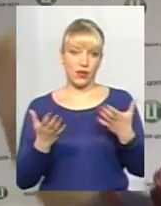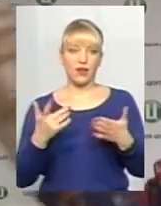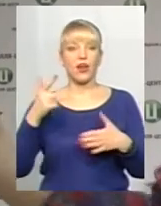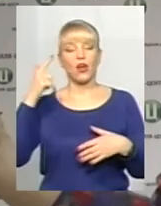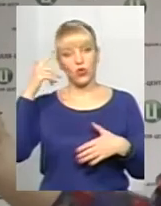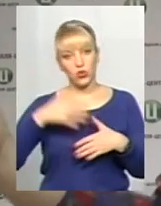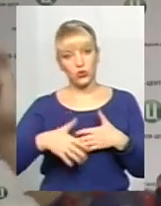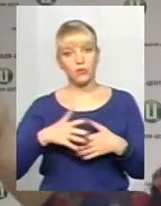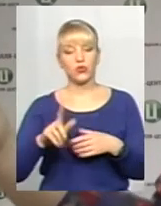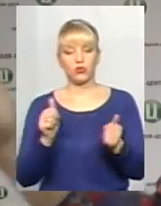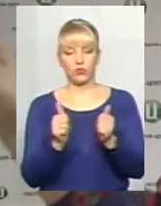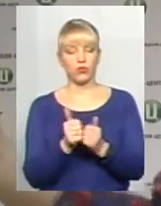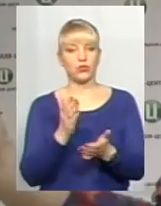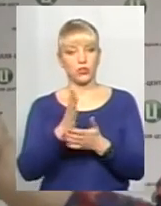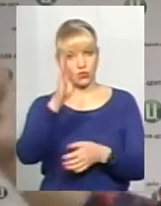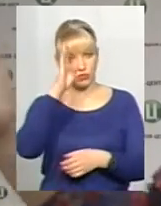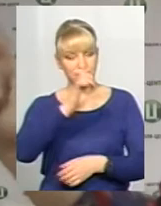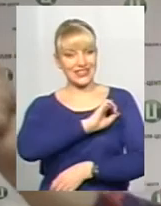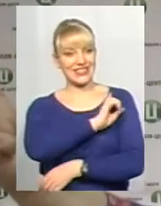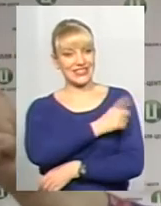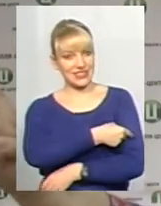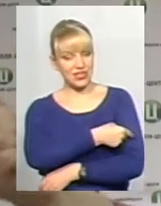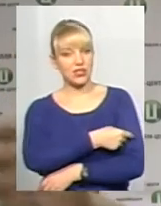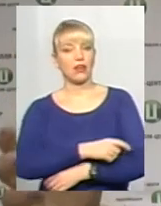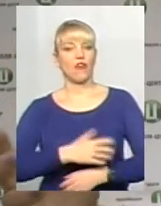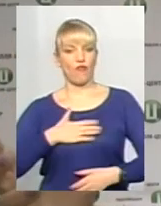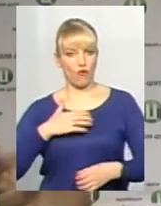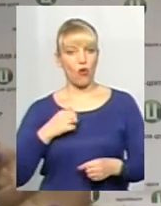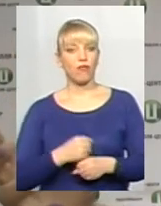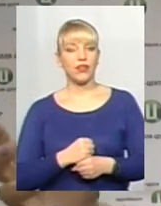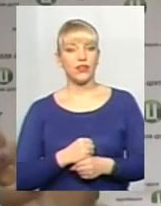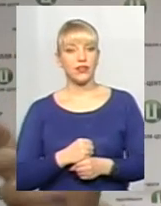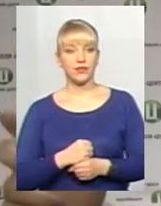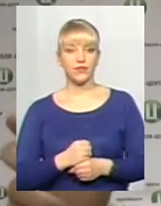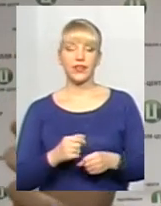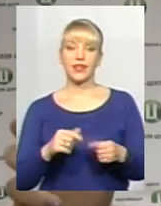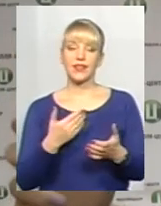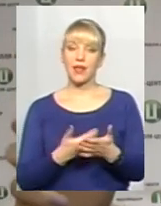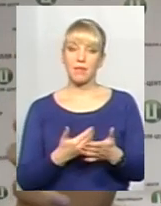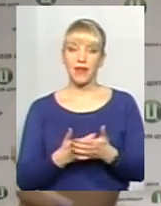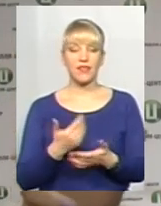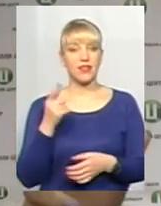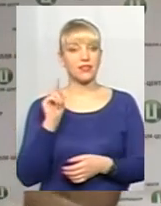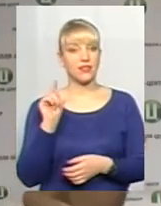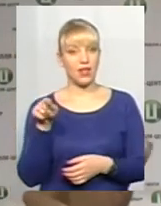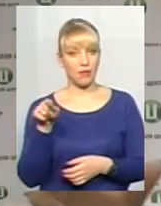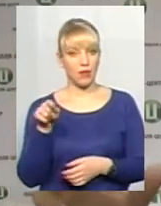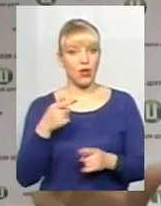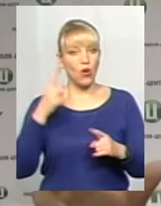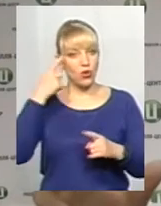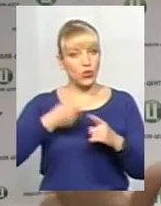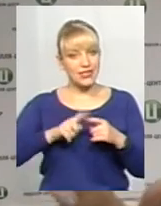поручує чоловік, такий же самий сильний, такий же самий вольовий. І, напевно, там оте